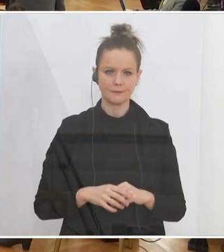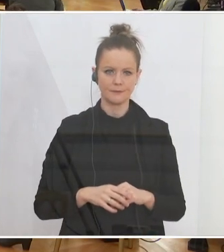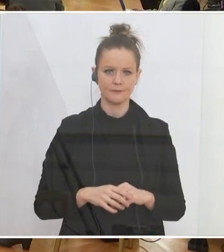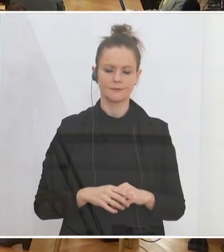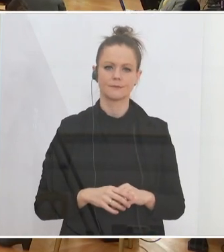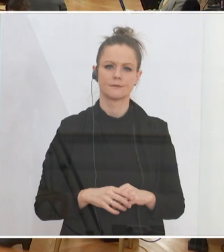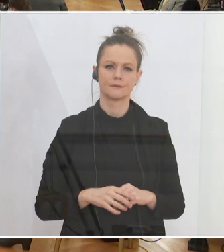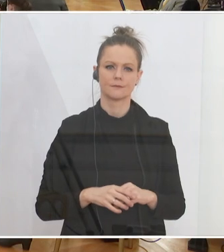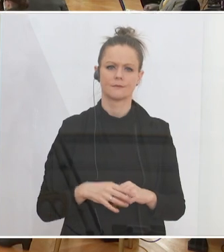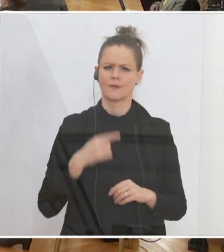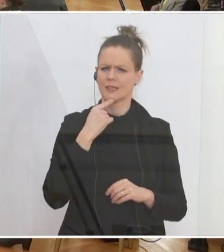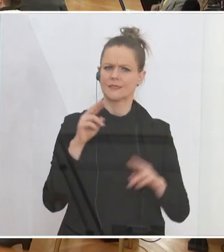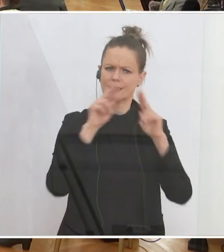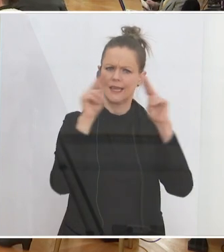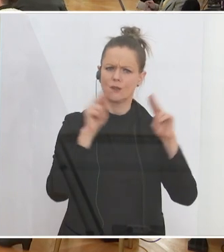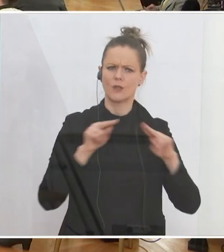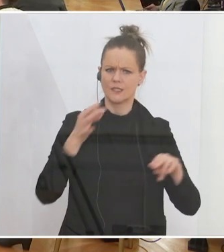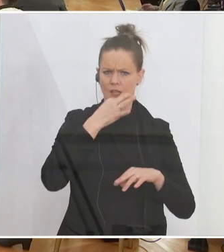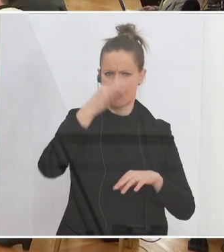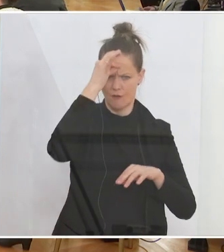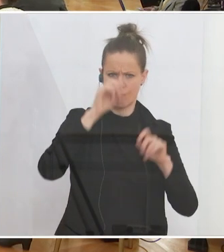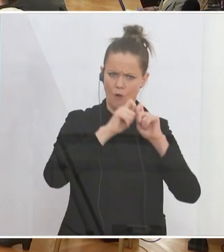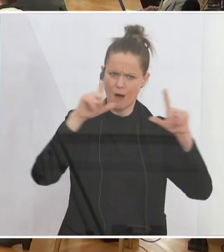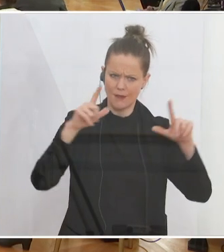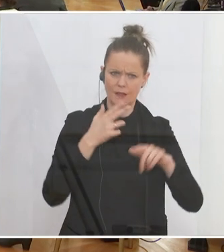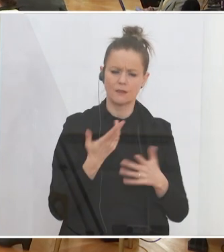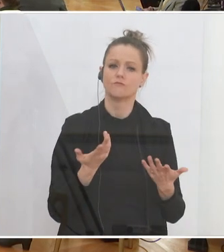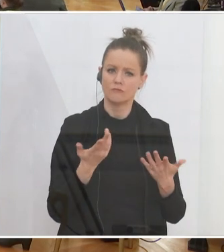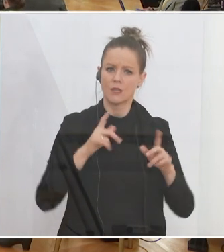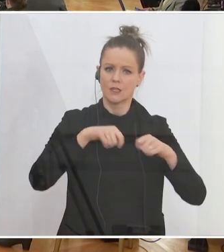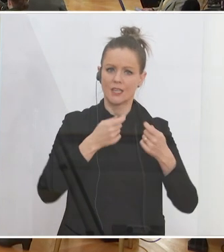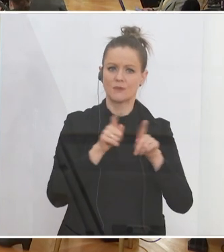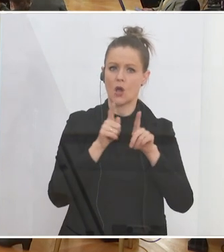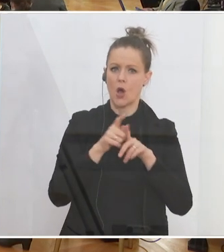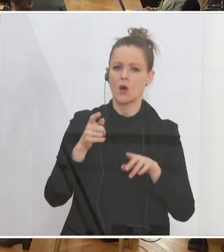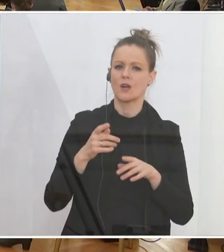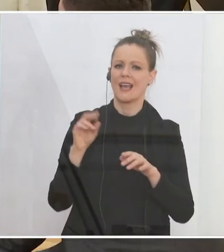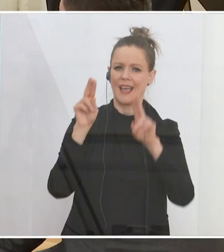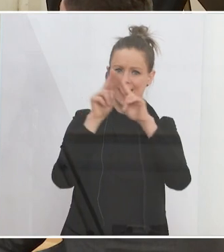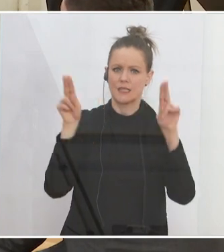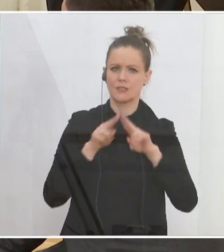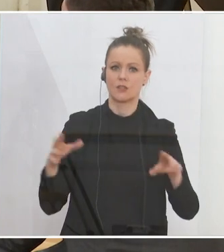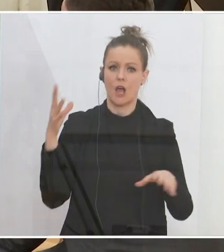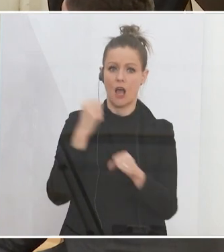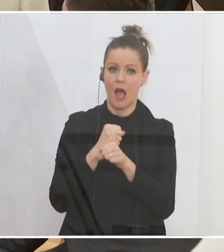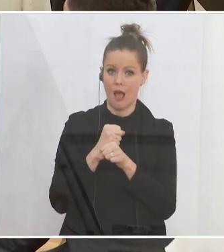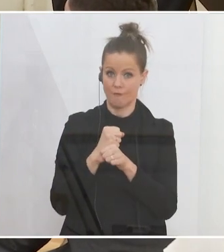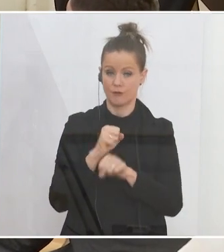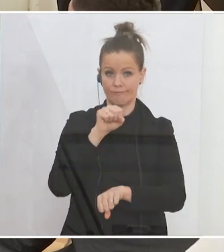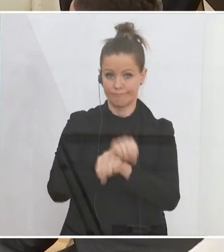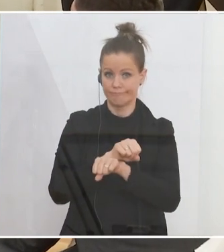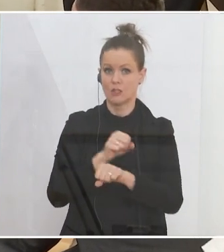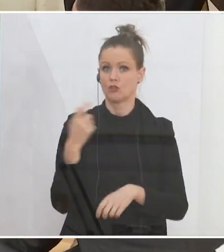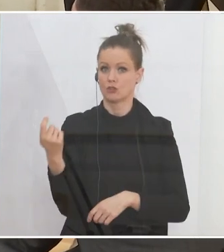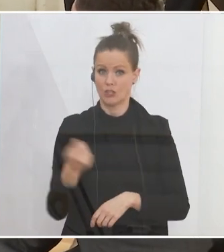Sie haben jetzt von internationalen Vorbildern gesprochen. Da gibt es teilweise international auch Haftstrafen für Raserei. War das oder ist